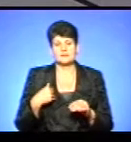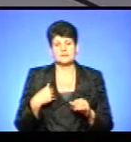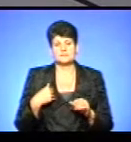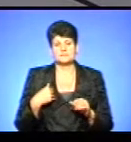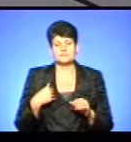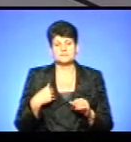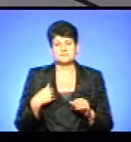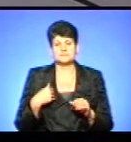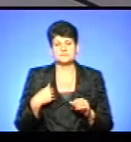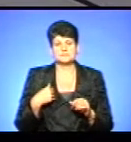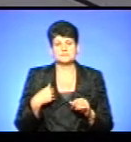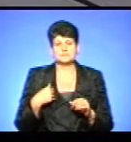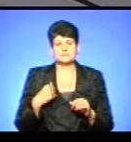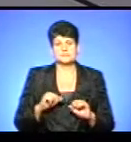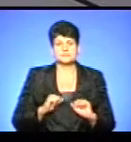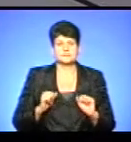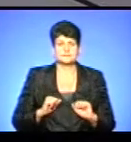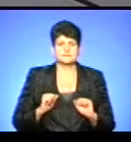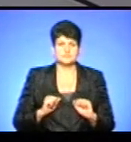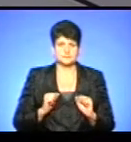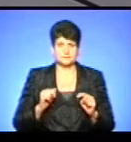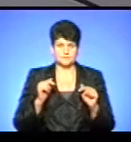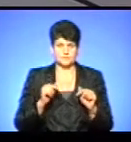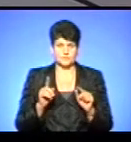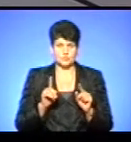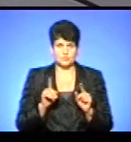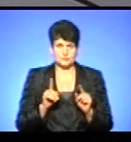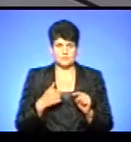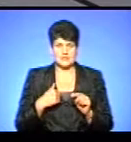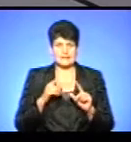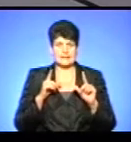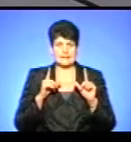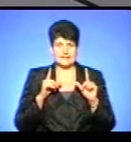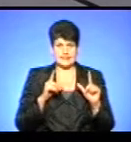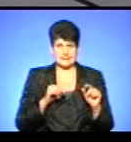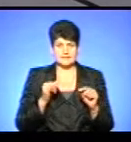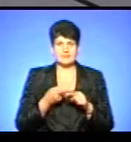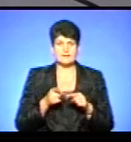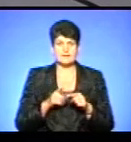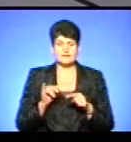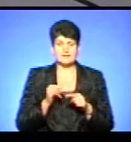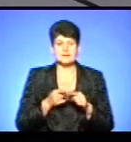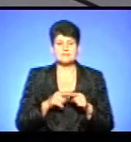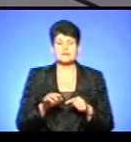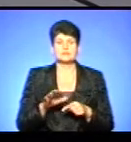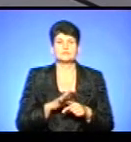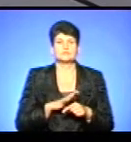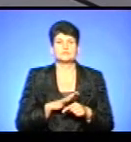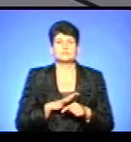скажімо, незусильне до того, через те, що ми їхали, і це було, скажімо,